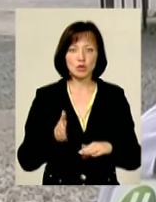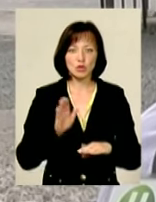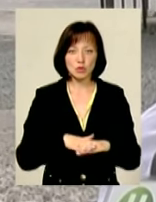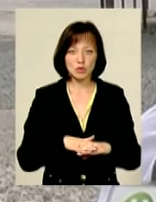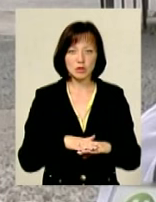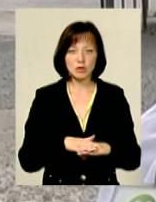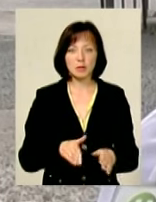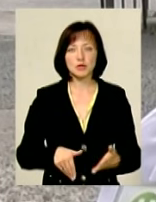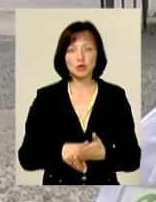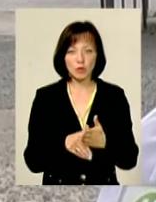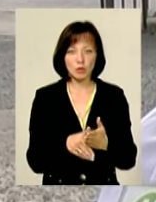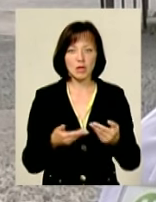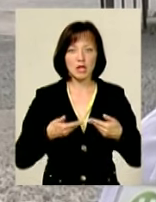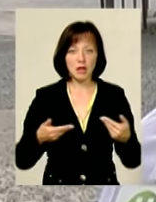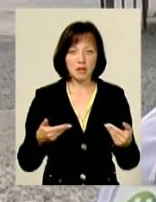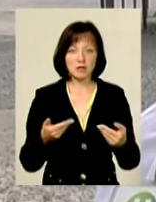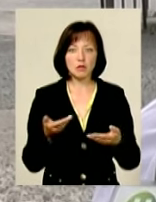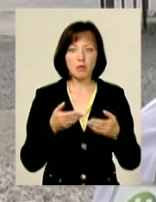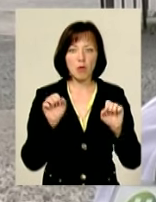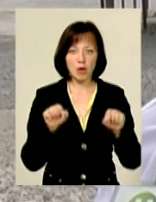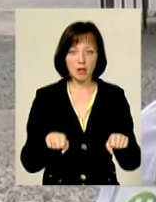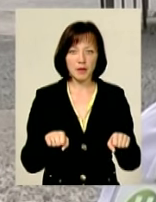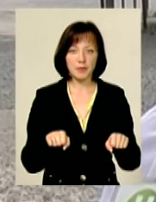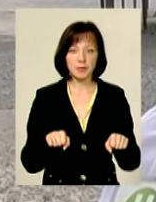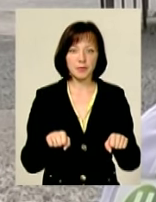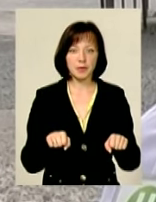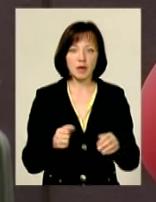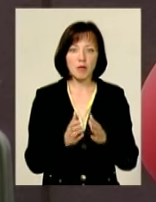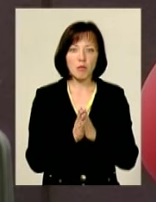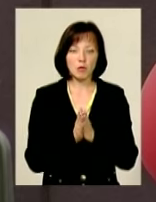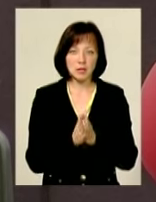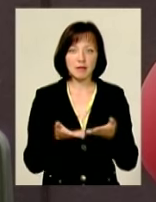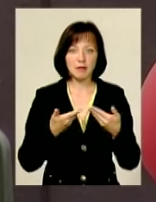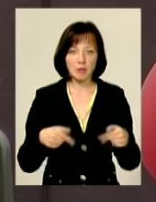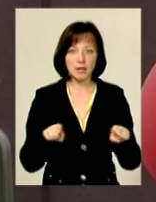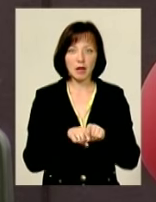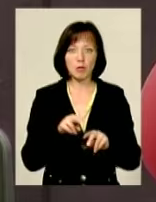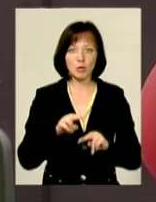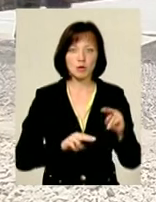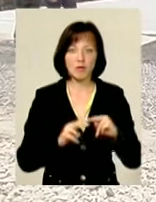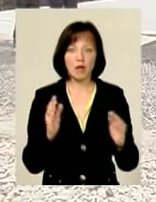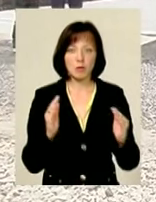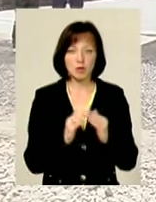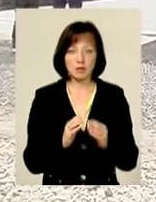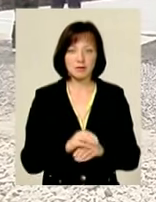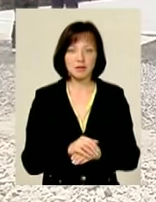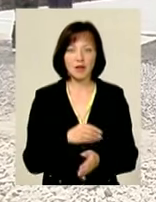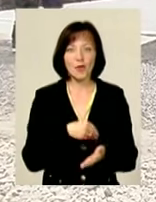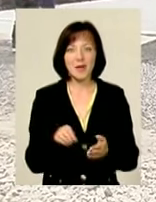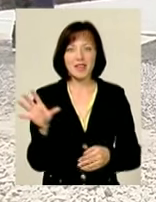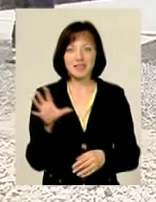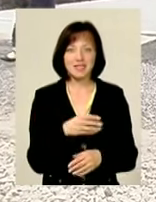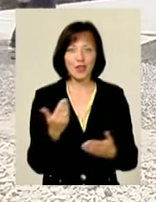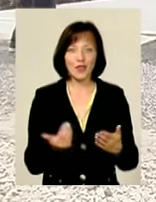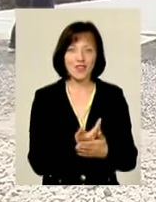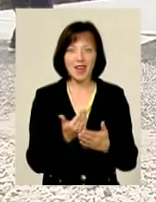якось так підтолкнули нас, щоб ми могли попросити, щоб і нам такий побудували будинок. Купили нам все новеньке,